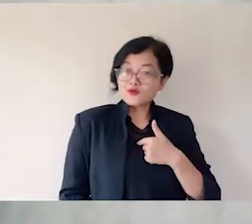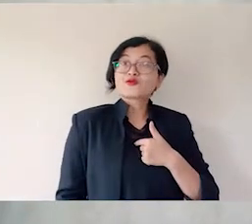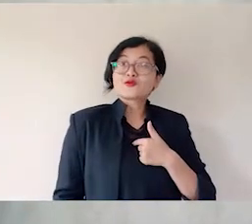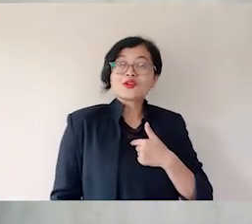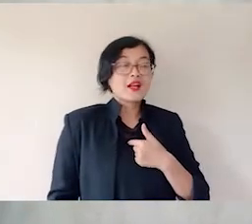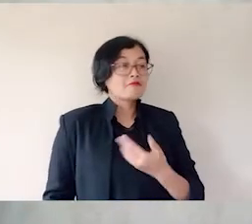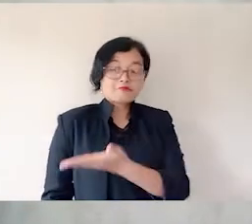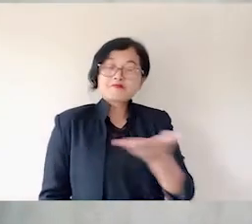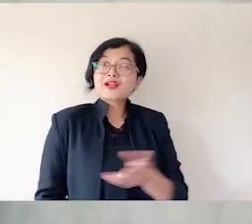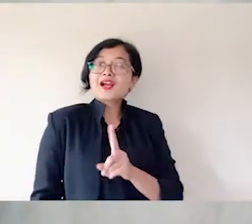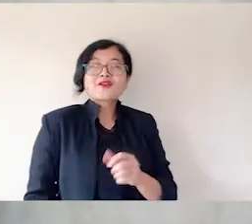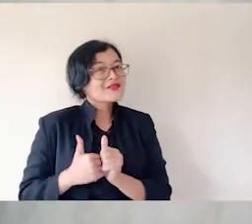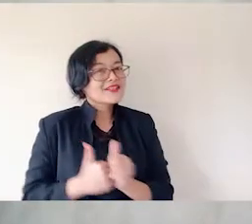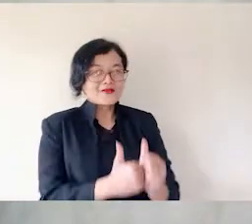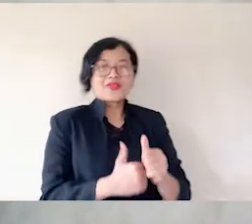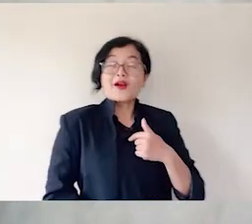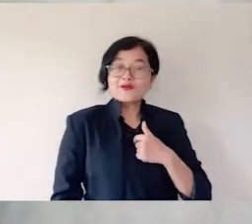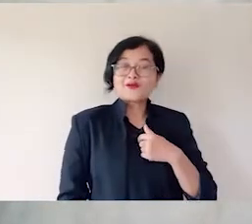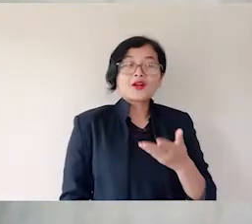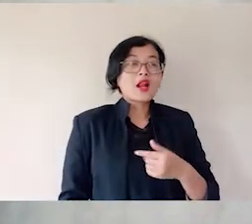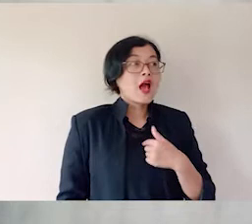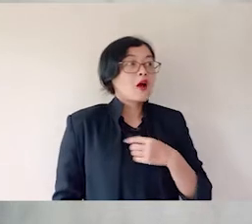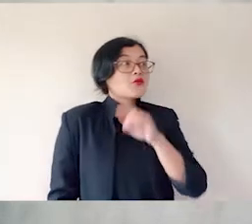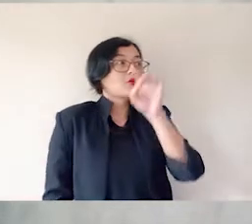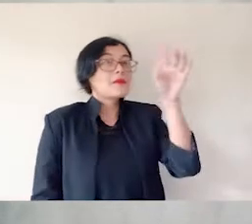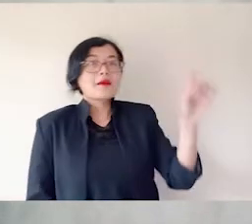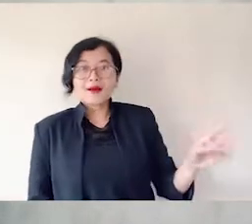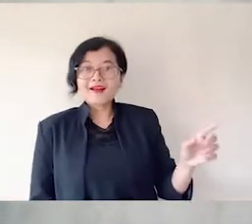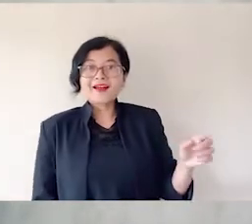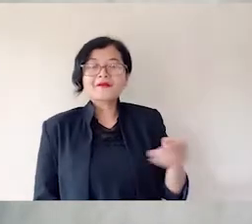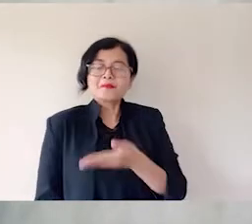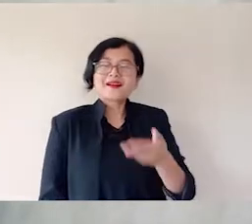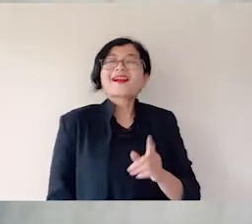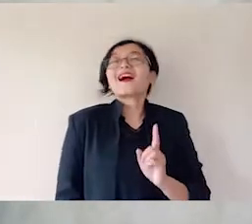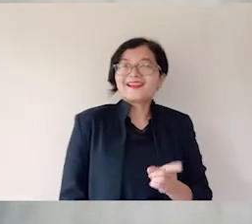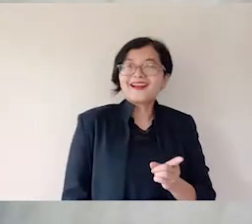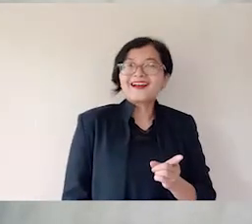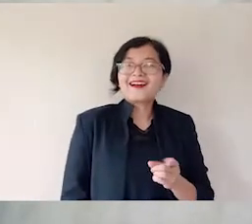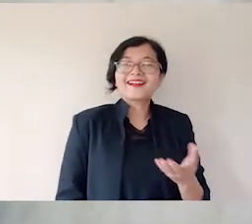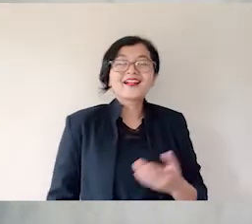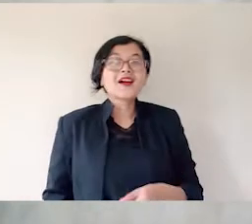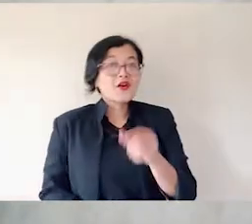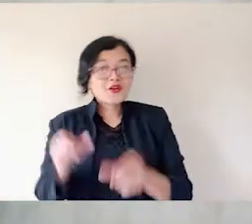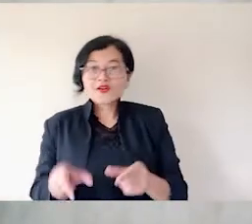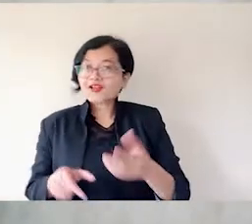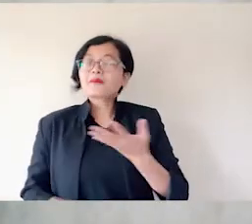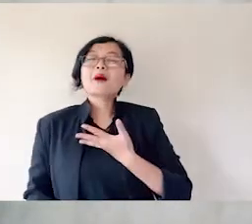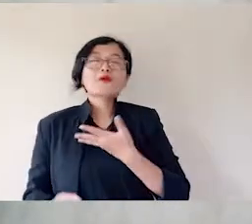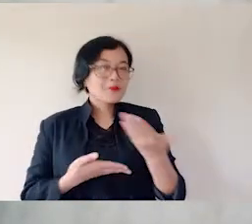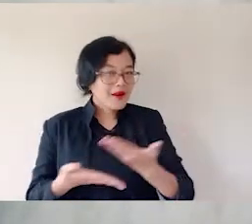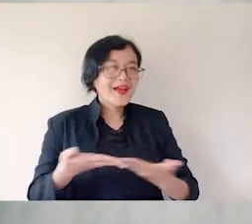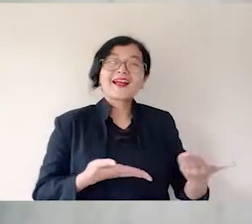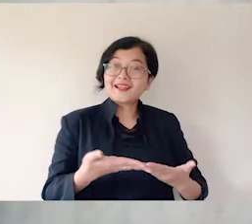dan di mana aku berada, di situ pula pelayanku akan berada. Barang siapa melayani